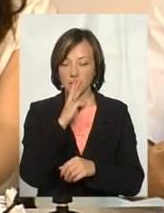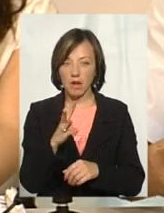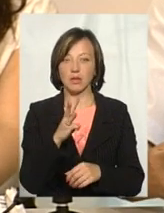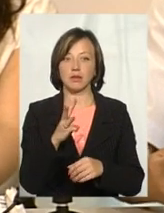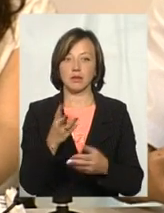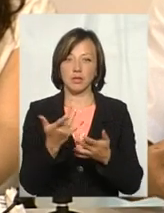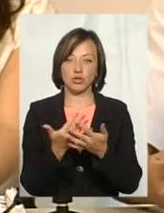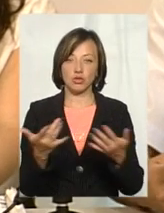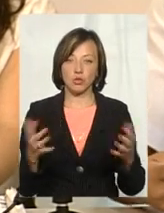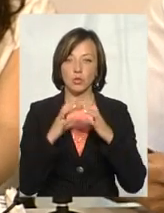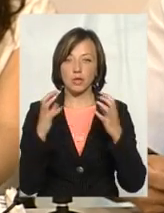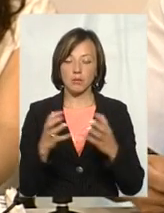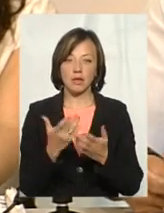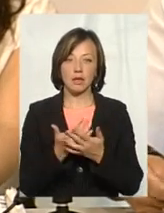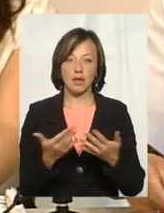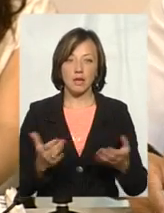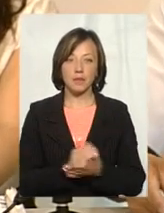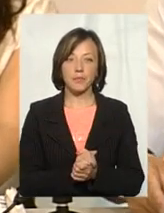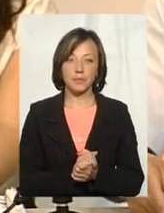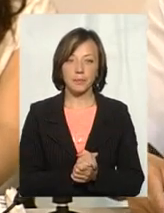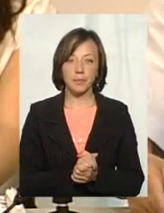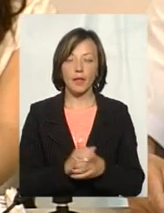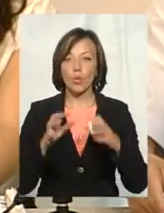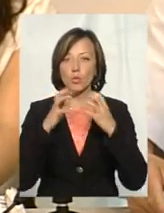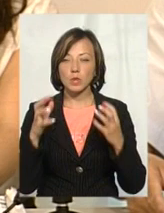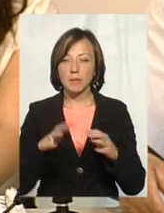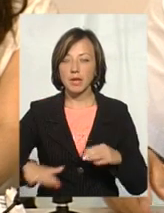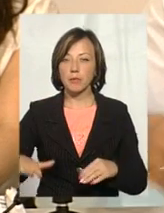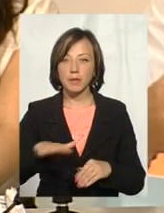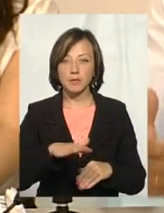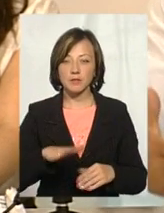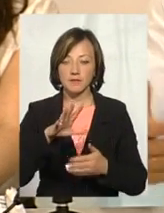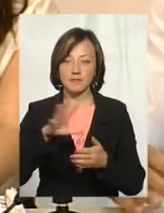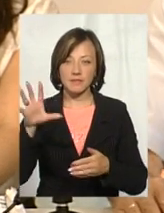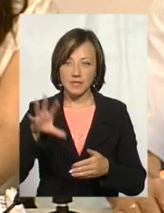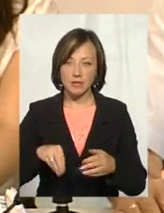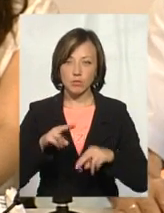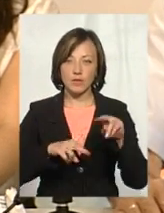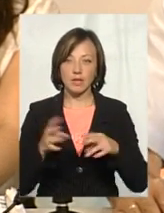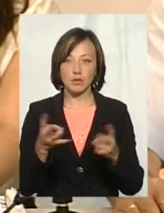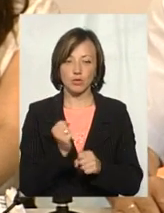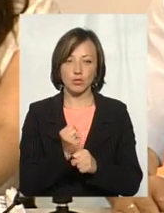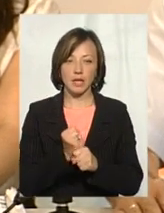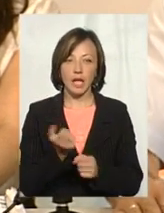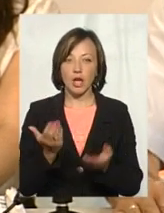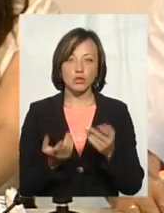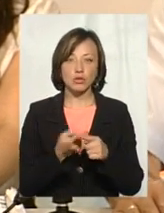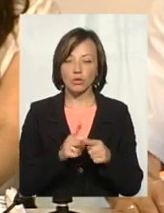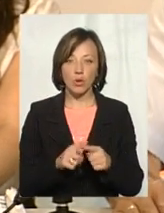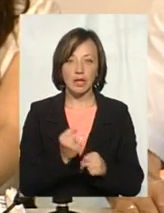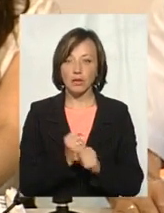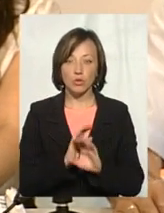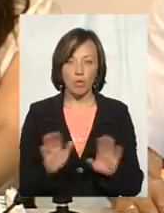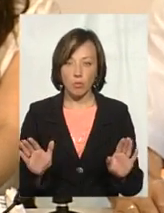відрахування і інші утримання. Утримання самого приміщення. Все це побудувати потрібно зробити. І якщо ми цього не